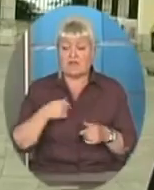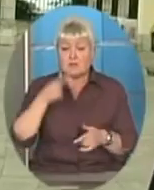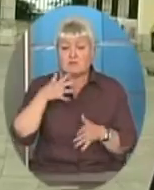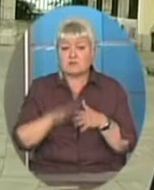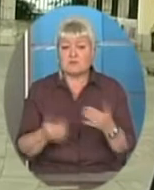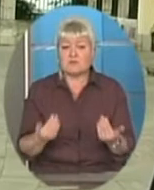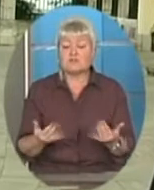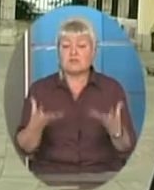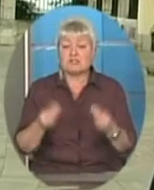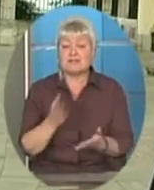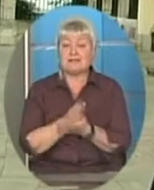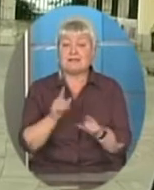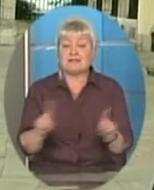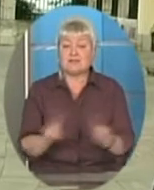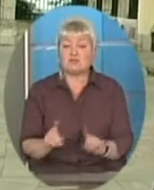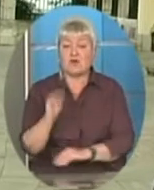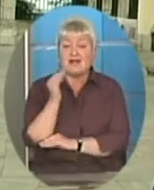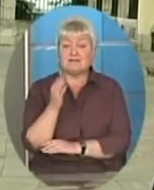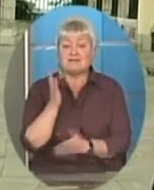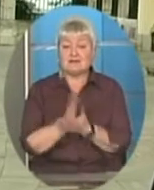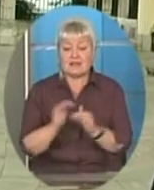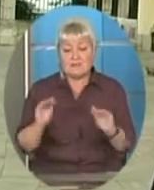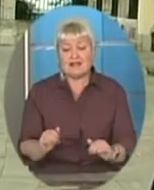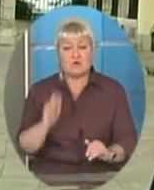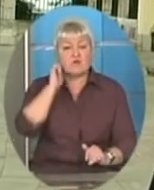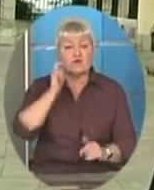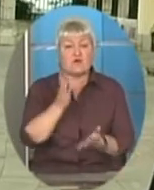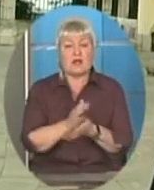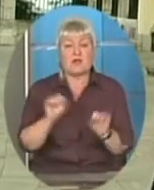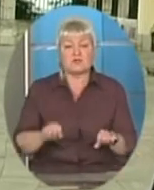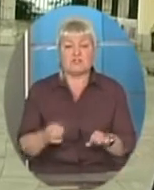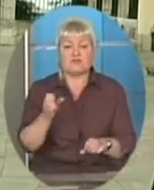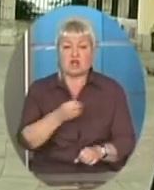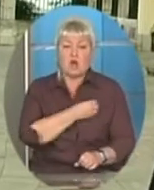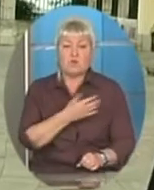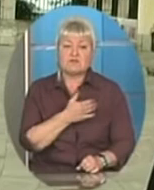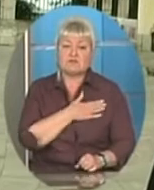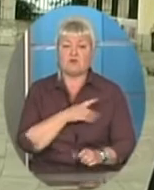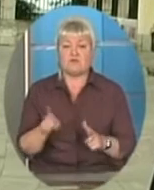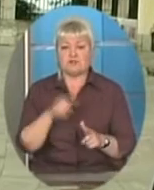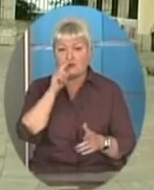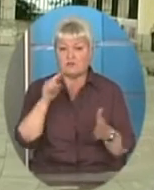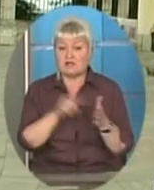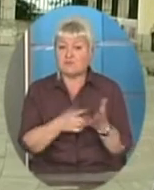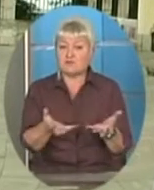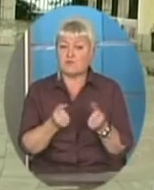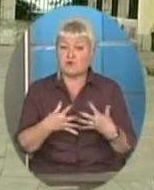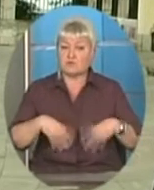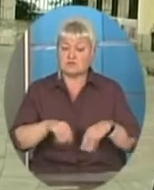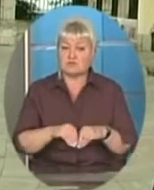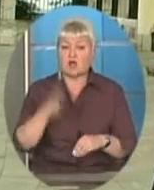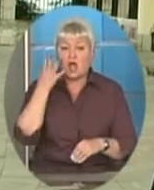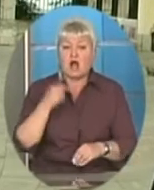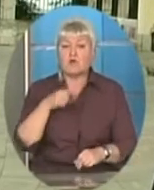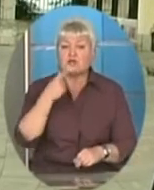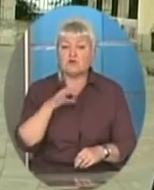є те, що дитина, яка є маленького віку, вона має ще можливість бути усиновленою, чи потрапити в прийомну сім'ю. Але коли